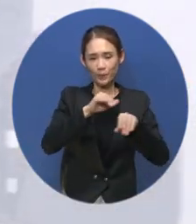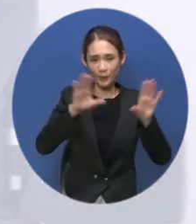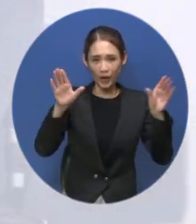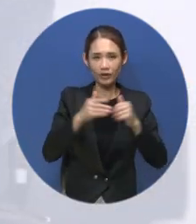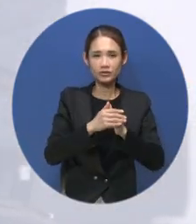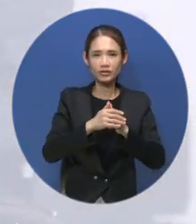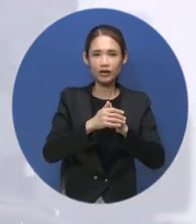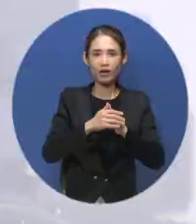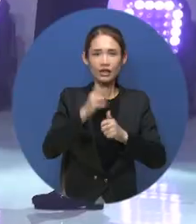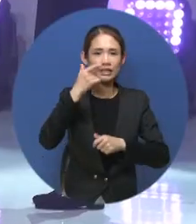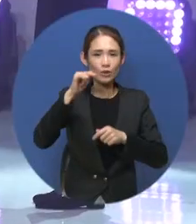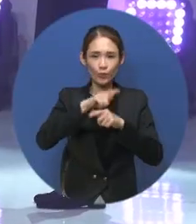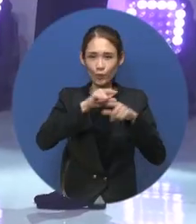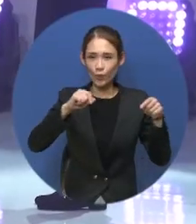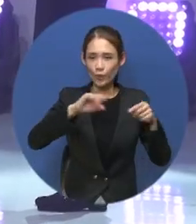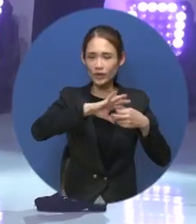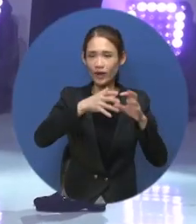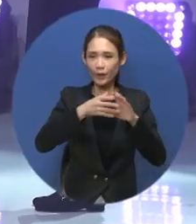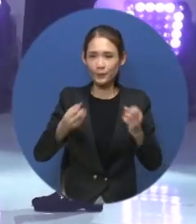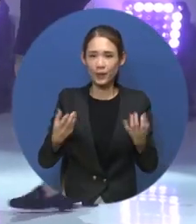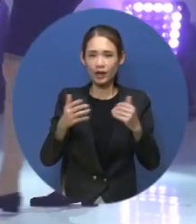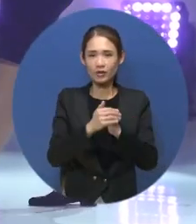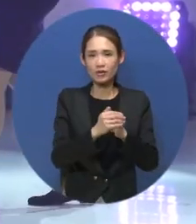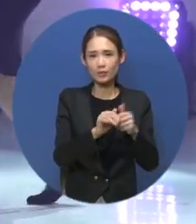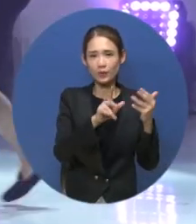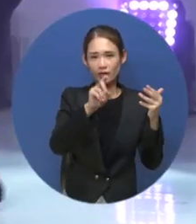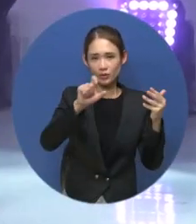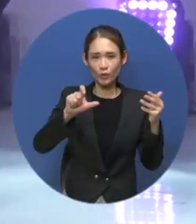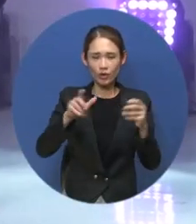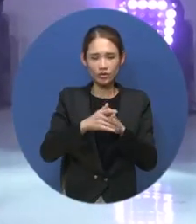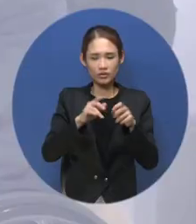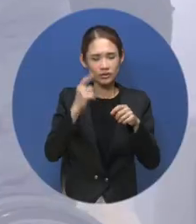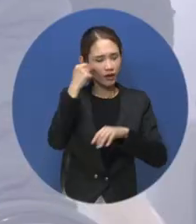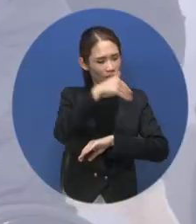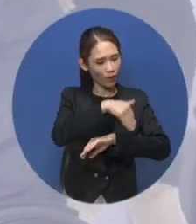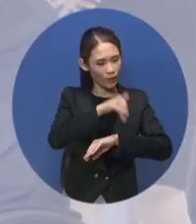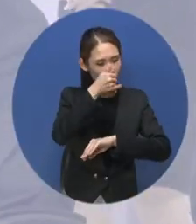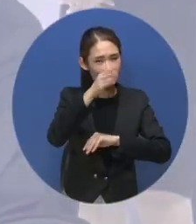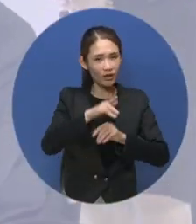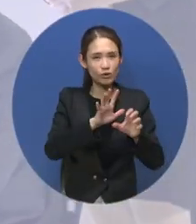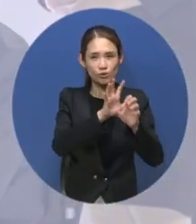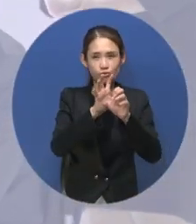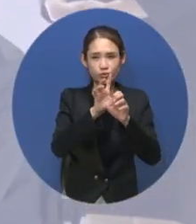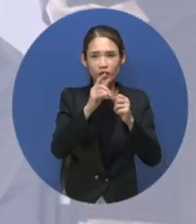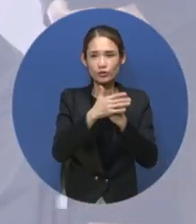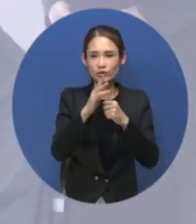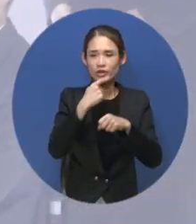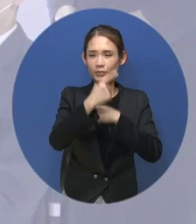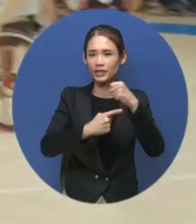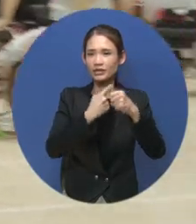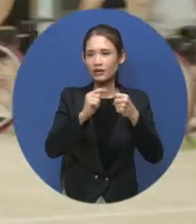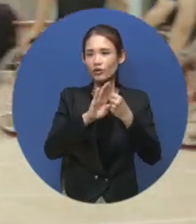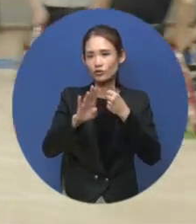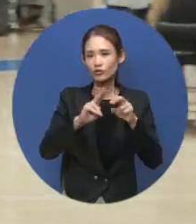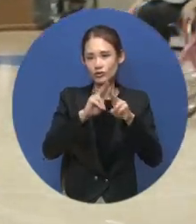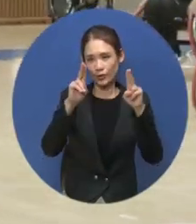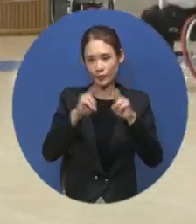도쿄 패럴림픽은 지난해 8월 25일 개최될 예정이었으나 코로나19로 1년 연기된 바 있습니다.